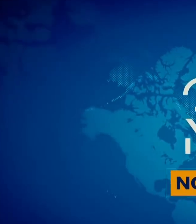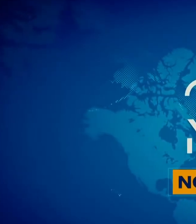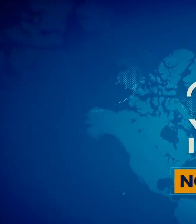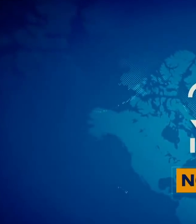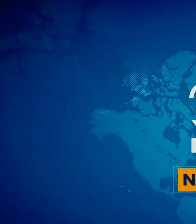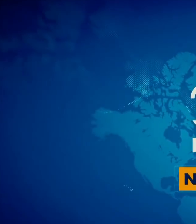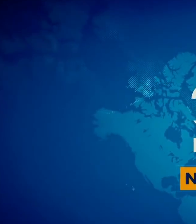Ευχαριστώ.